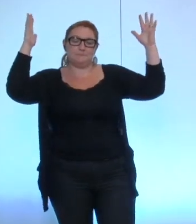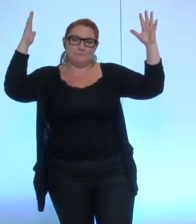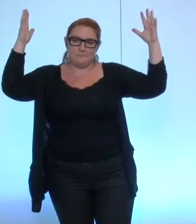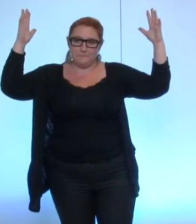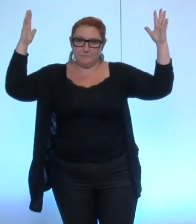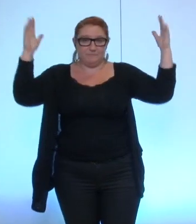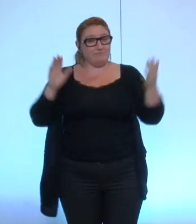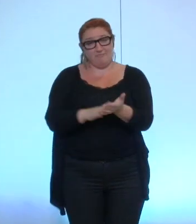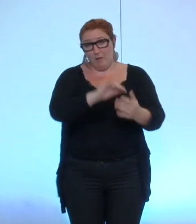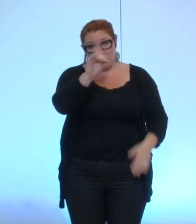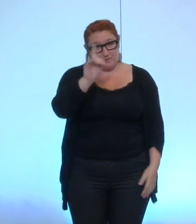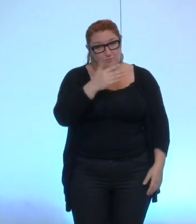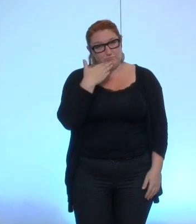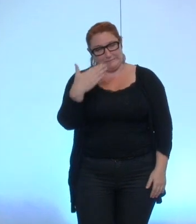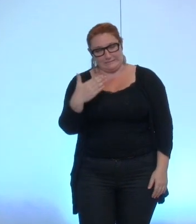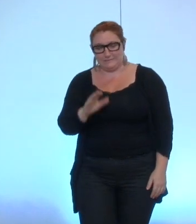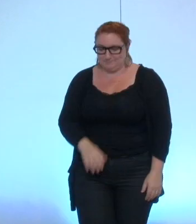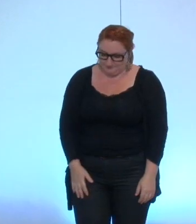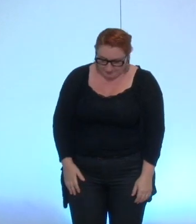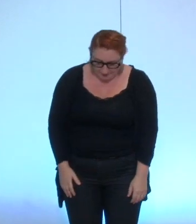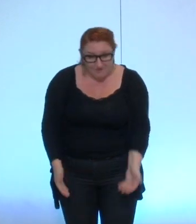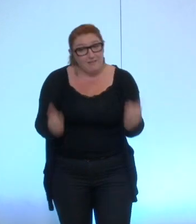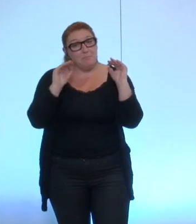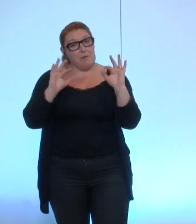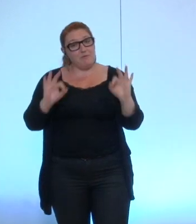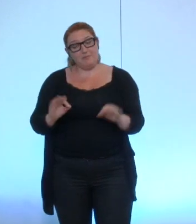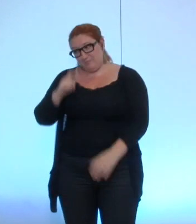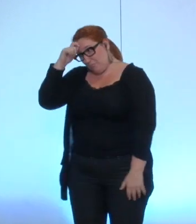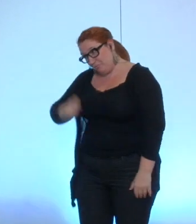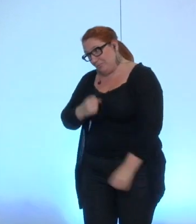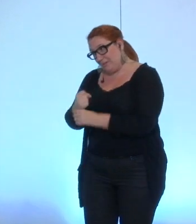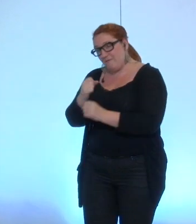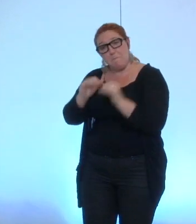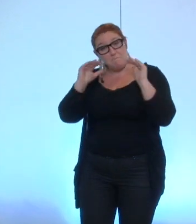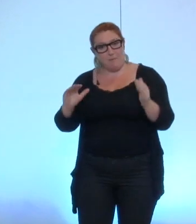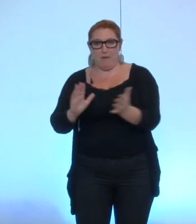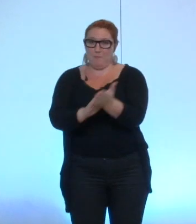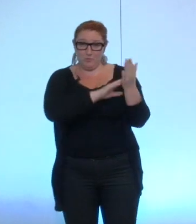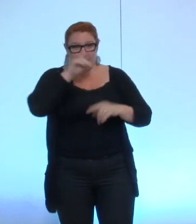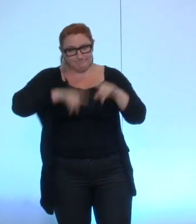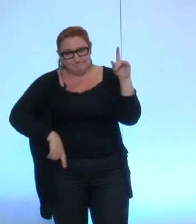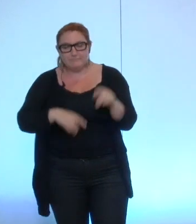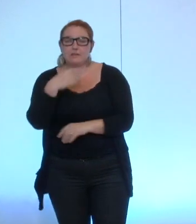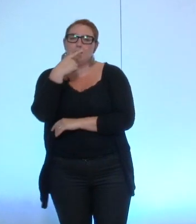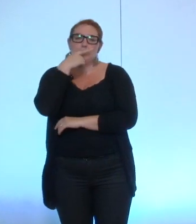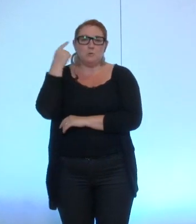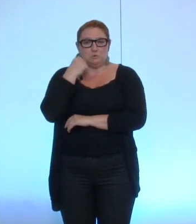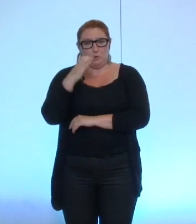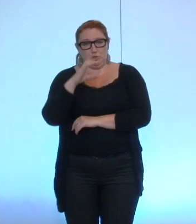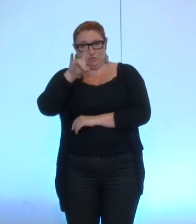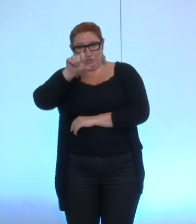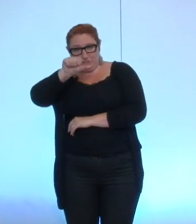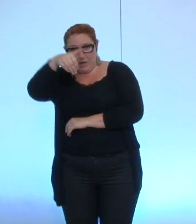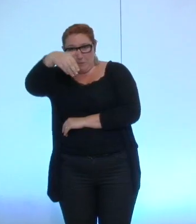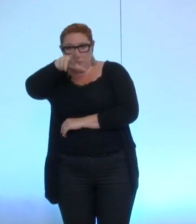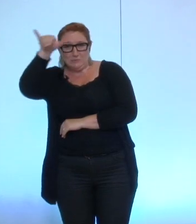on n'a pas dit pas en fait merci même si effectivement elles font un excellent travail monsieur Chamussy oui je